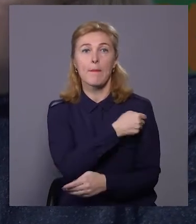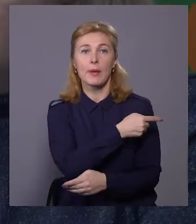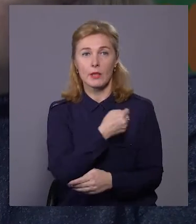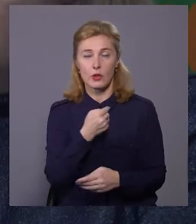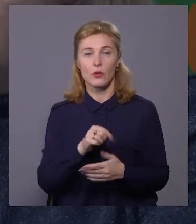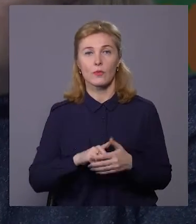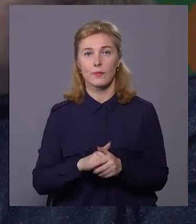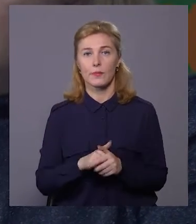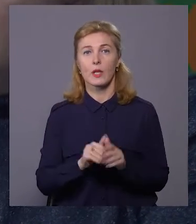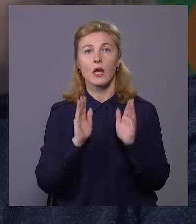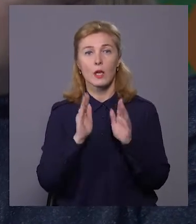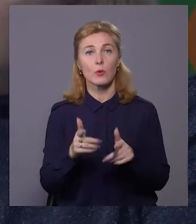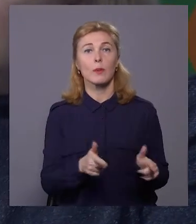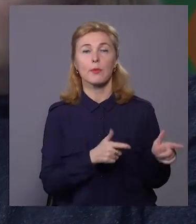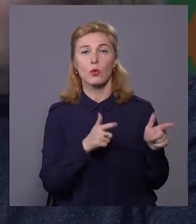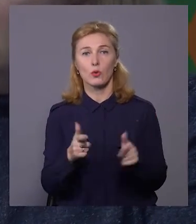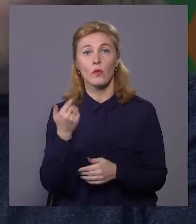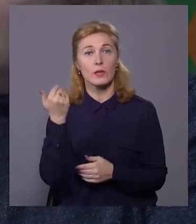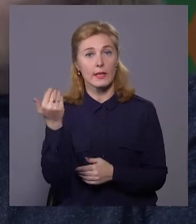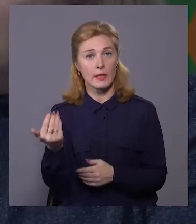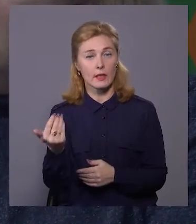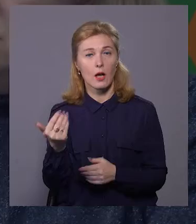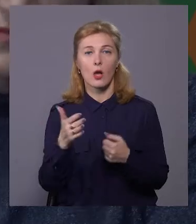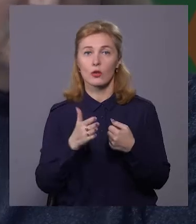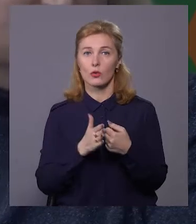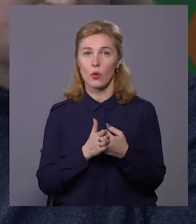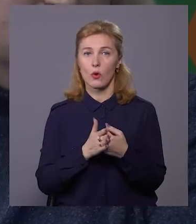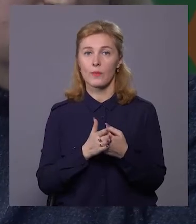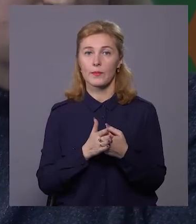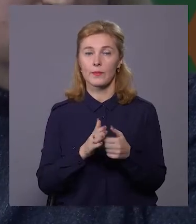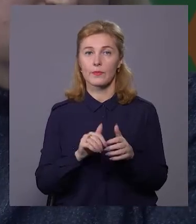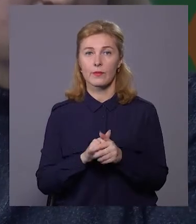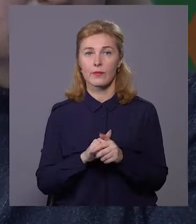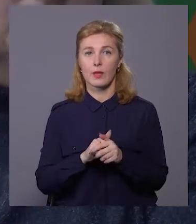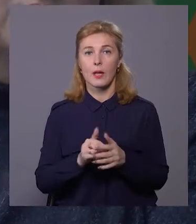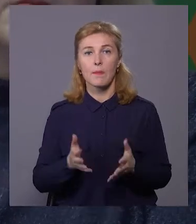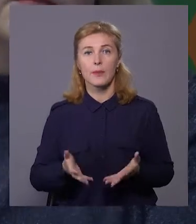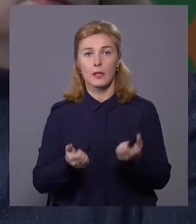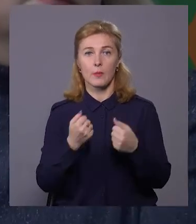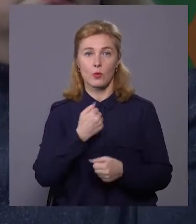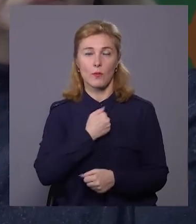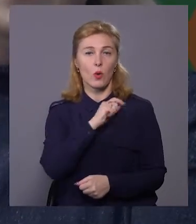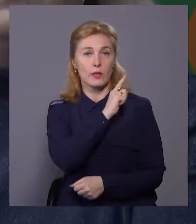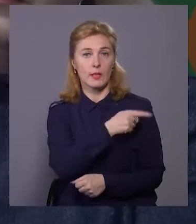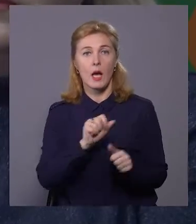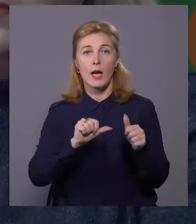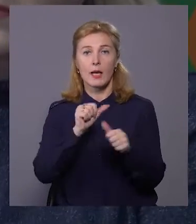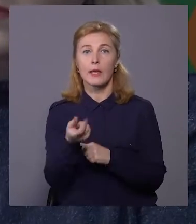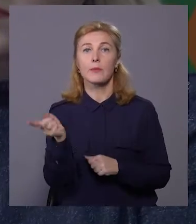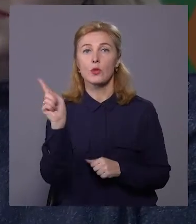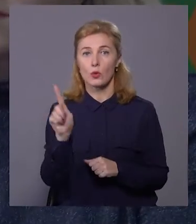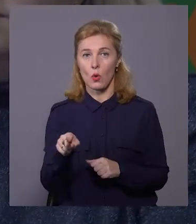тактику безпосередньо. І будемо підготовлювати їх вже безпосередньо до виходу на підтримку Збройних сил. Крім цього,